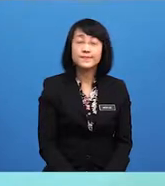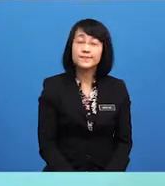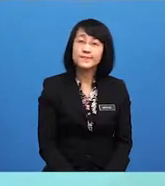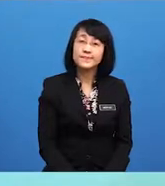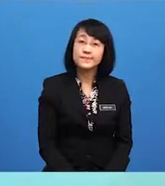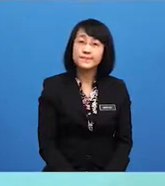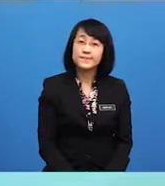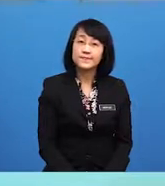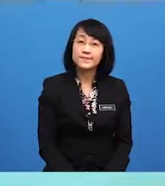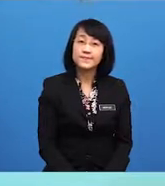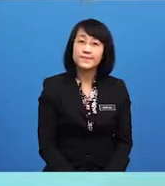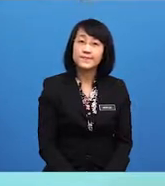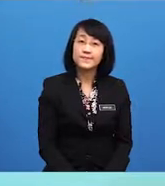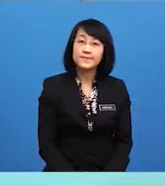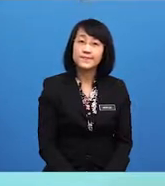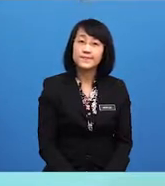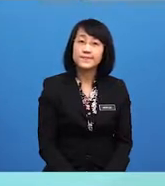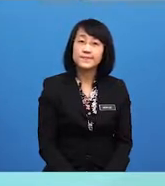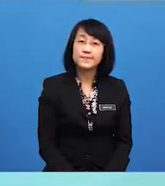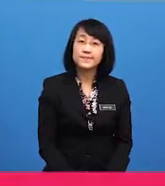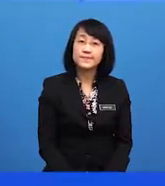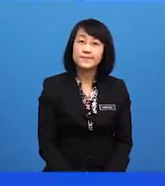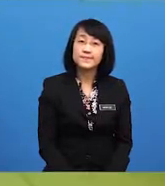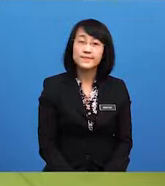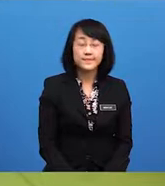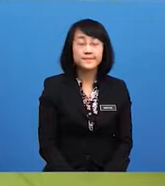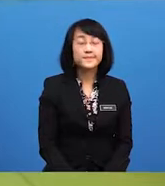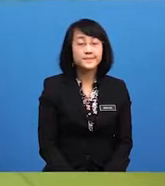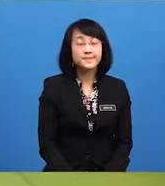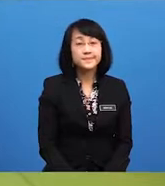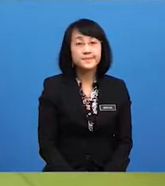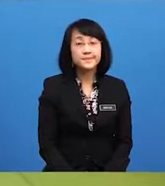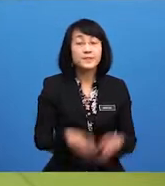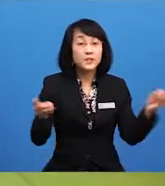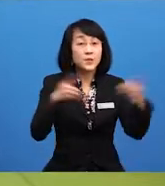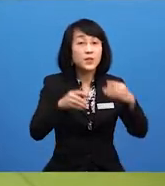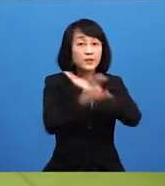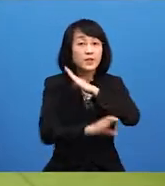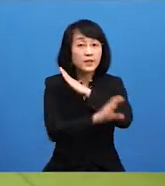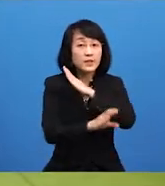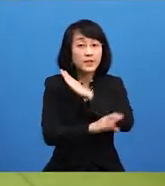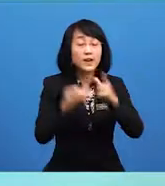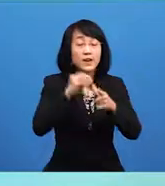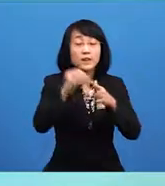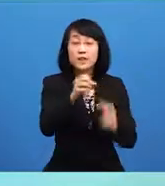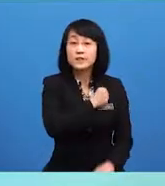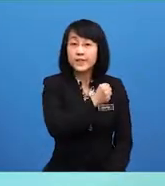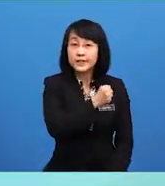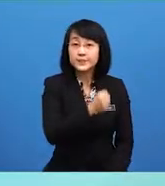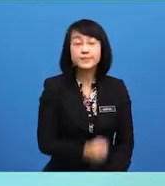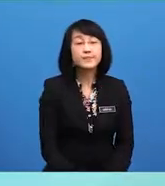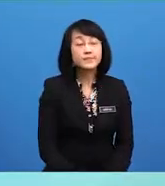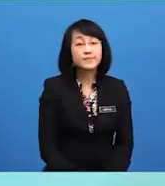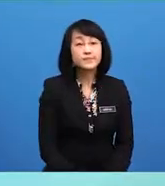masa itu, sebuah syarikat di bawah JPM telah meluluskan. Dewan Negara atau Senat pula